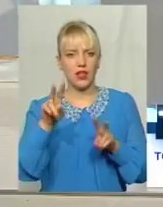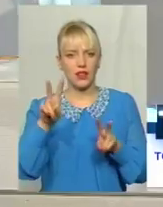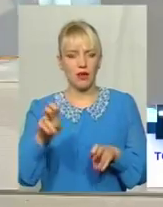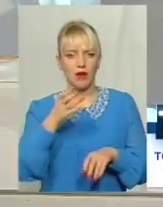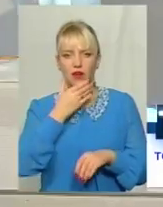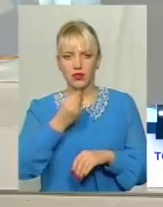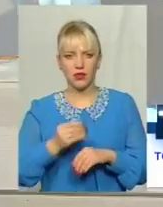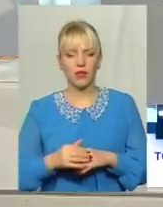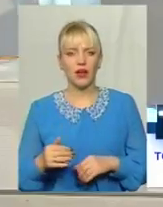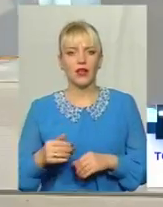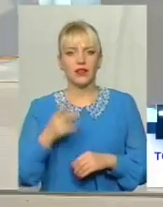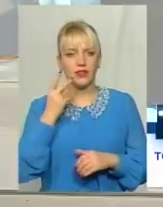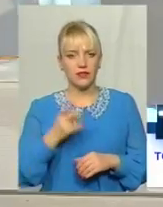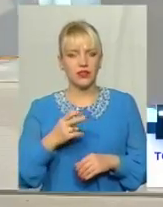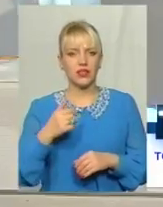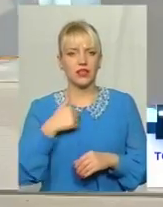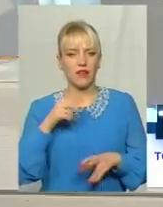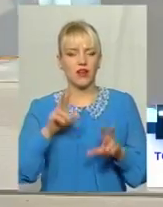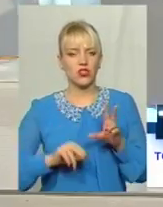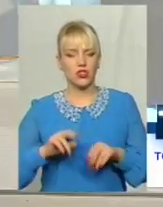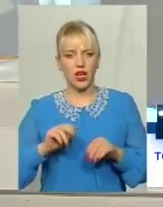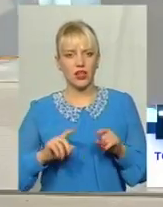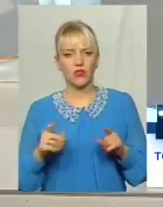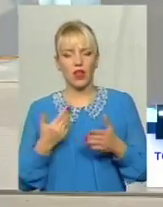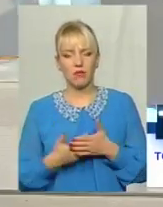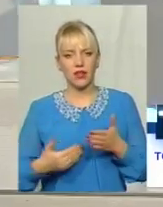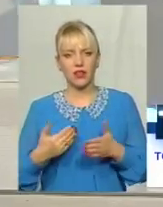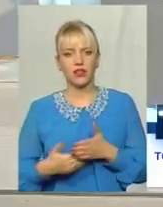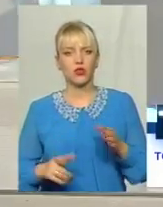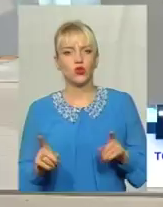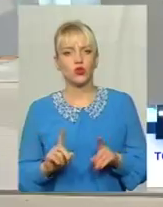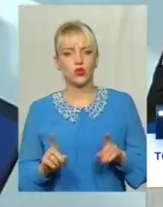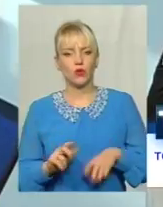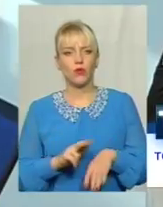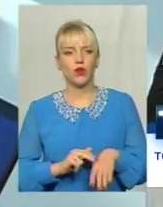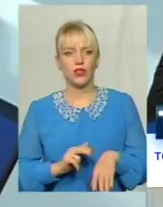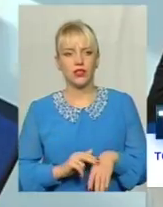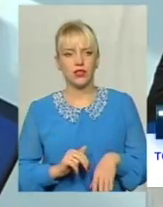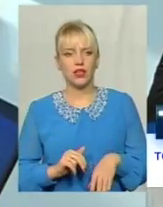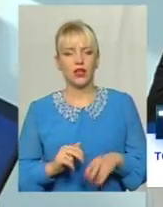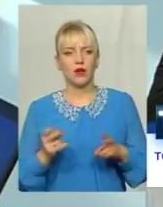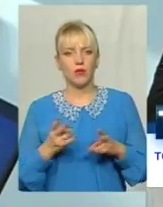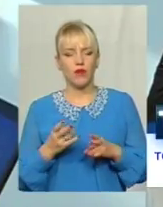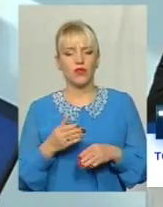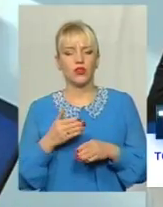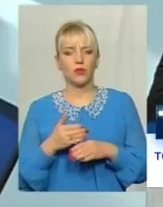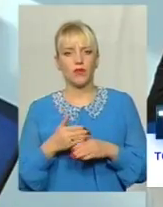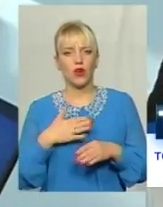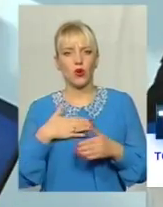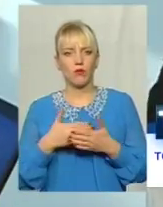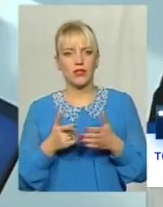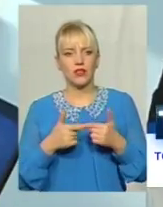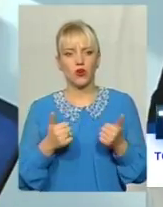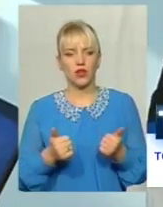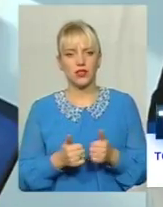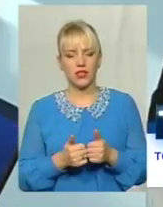Ви дивіться, я бажаю, наприклад, що поліції дуже повинні допомагати громадські організації